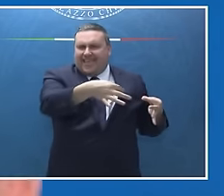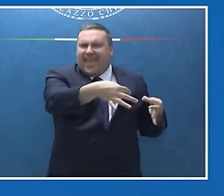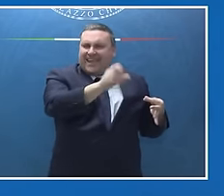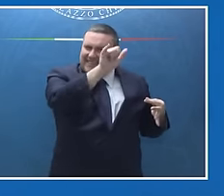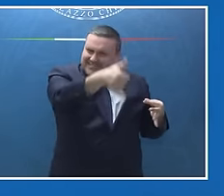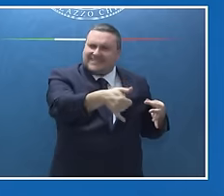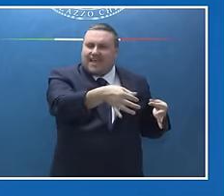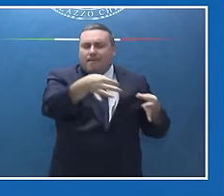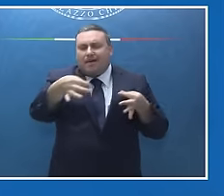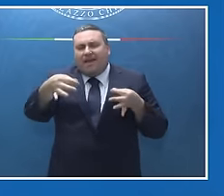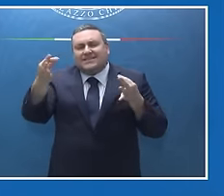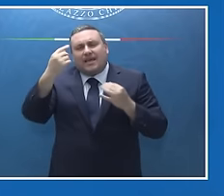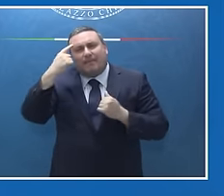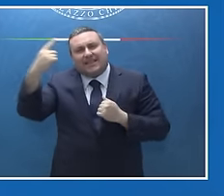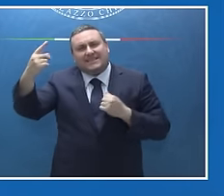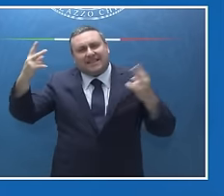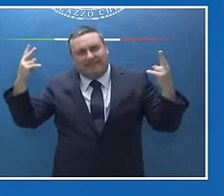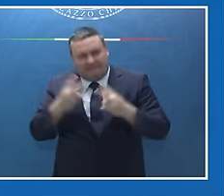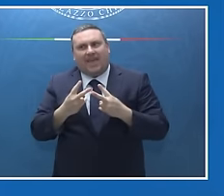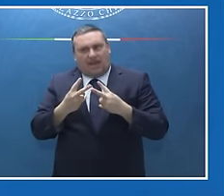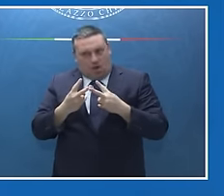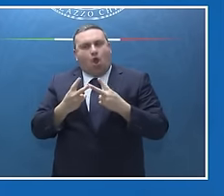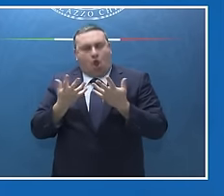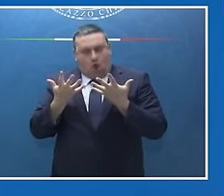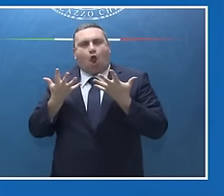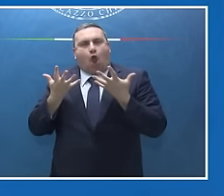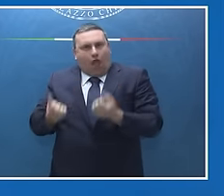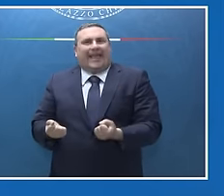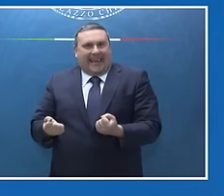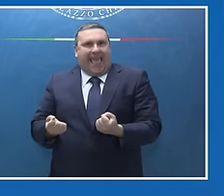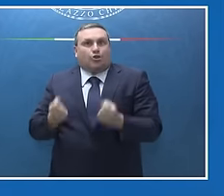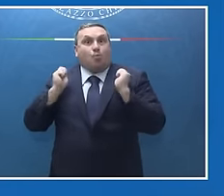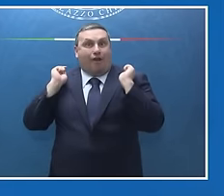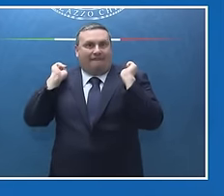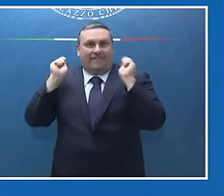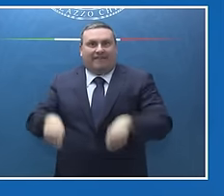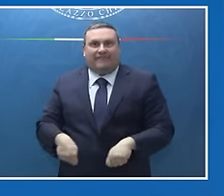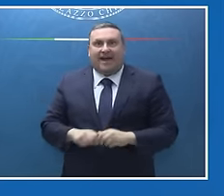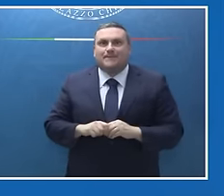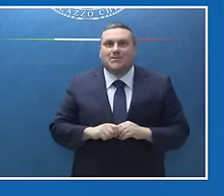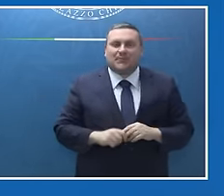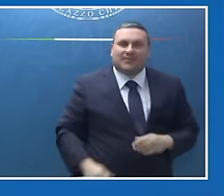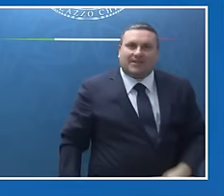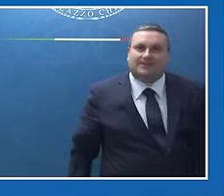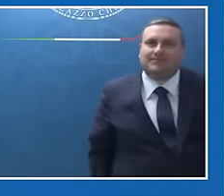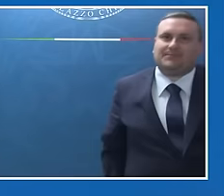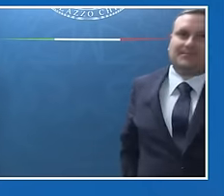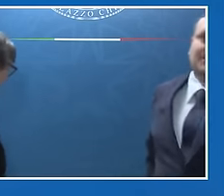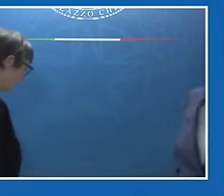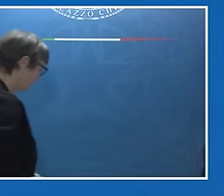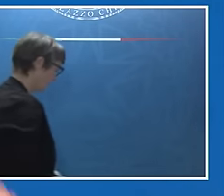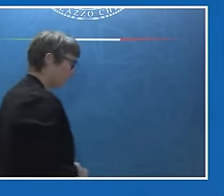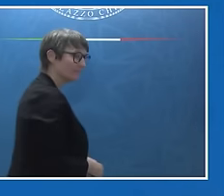far seguire anche delle iniziative concrete che da questo vertice potessero partire. Lavorare a un approccio nuovo nella cooperazione con il